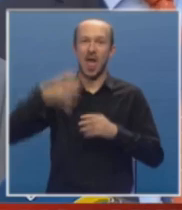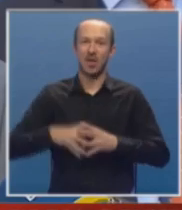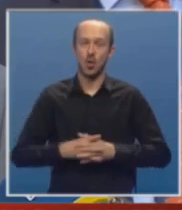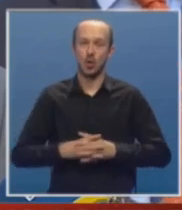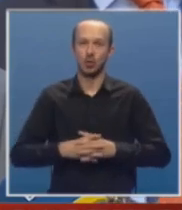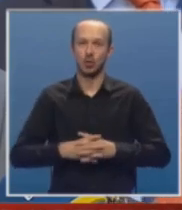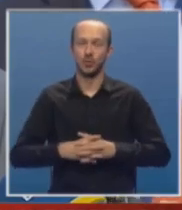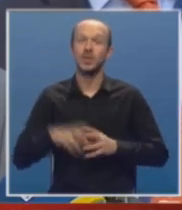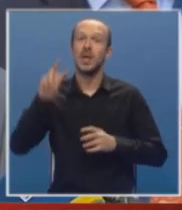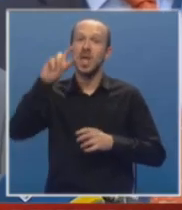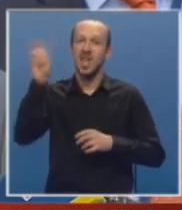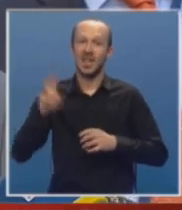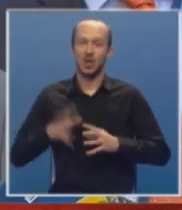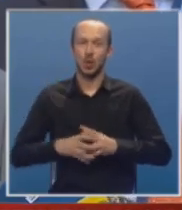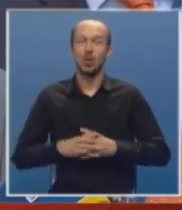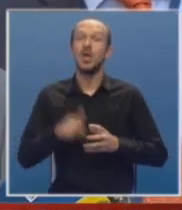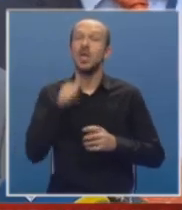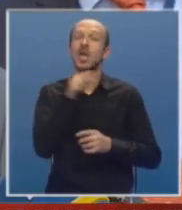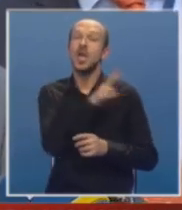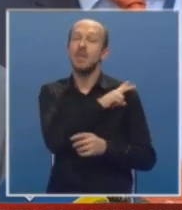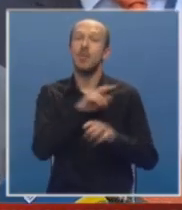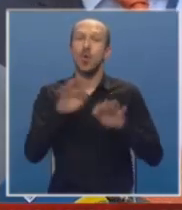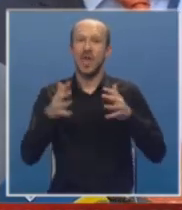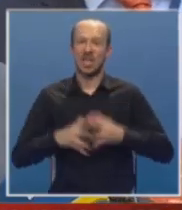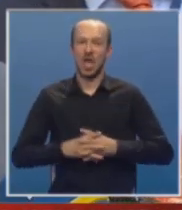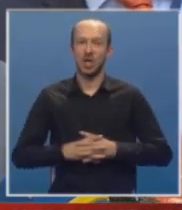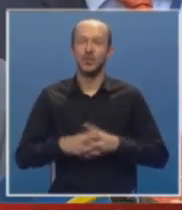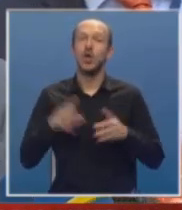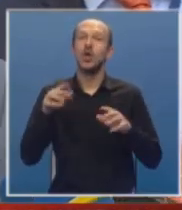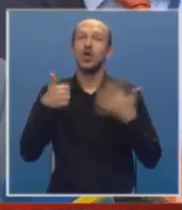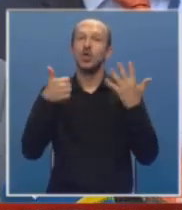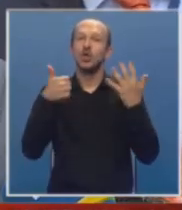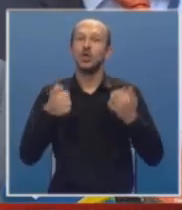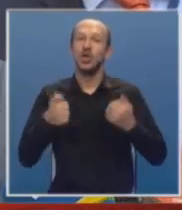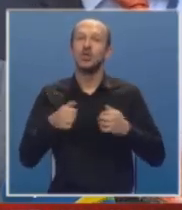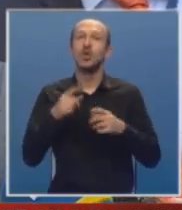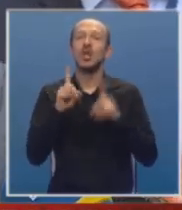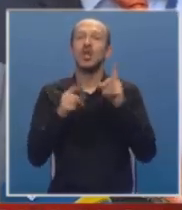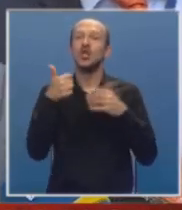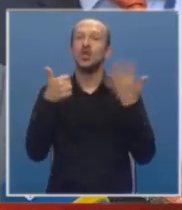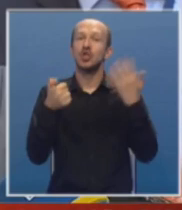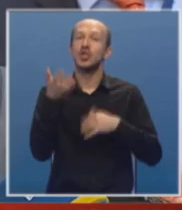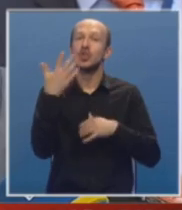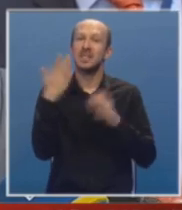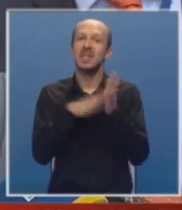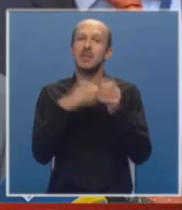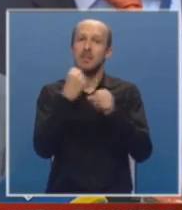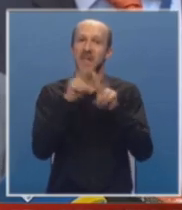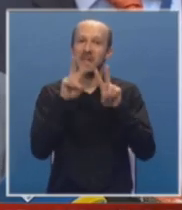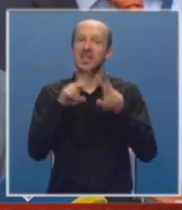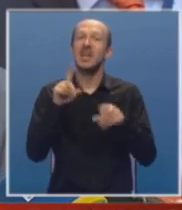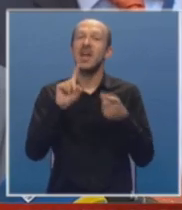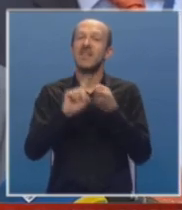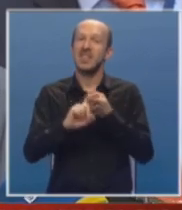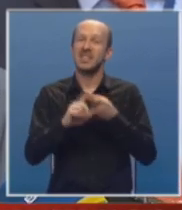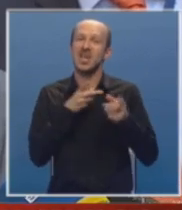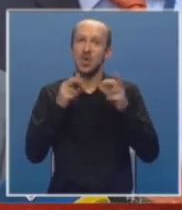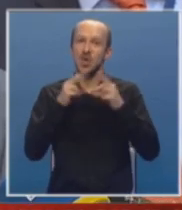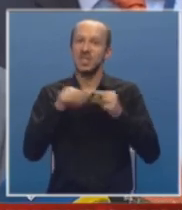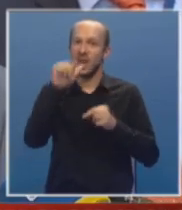energiju, imamo negdje oko 650 MW vezano za